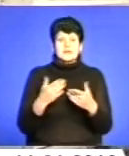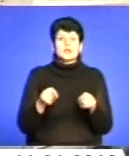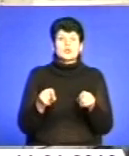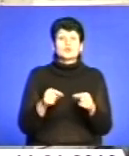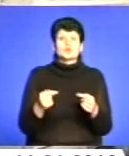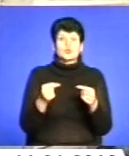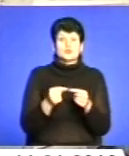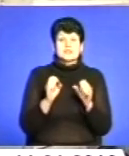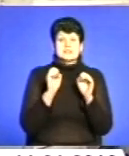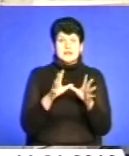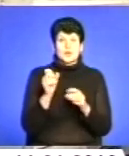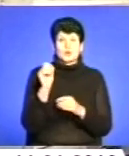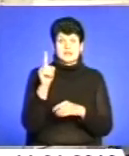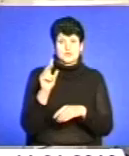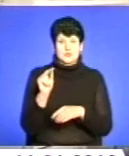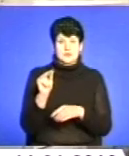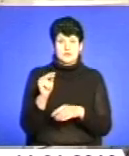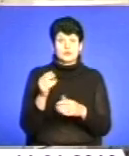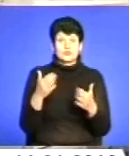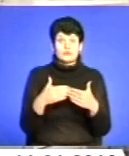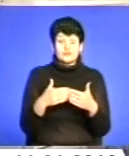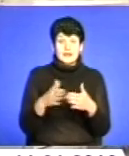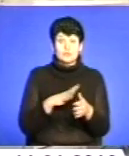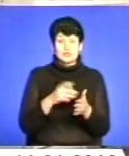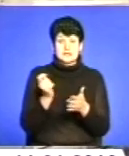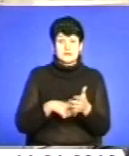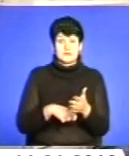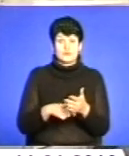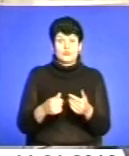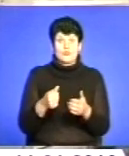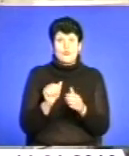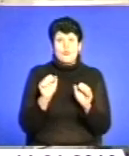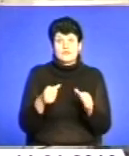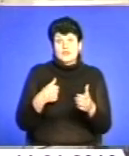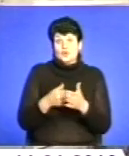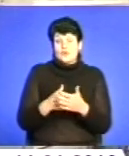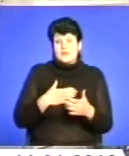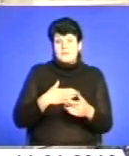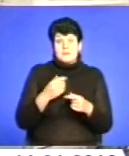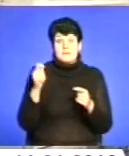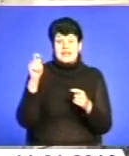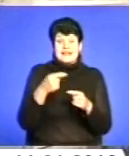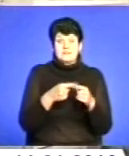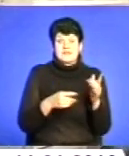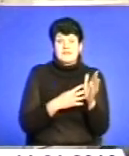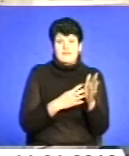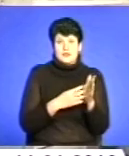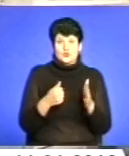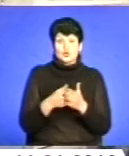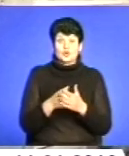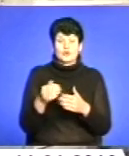здали 11-го числа, але двері були зачинені, може вони до нас, але ми приїхали півдев'ятого до дверей.